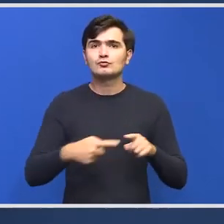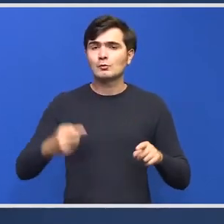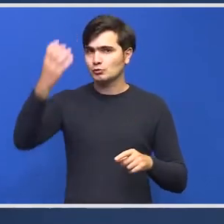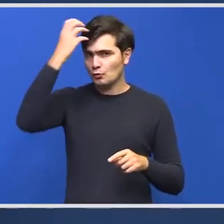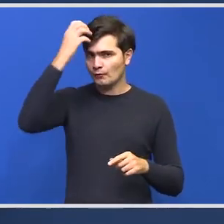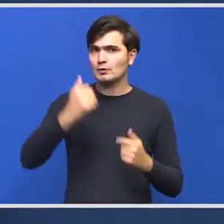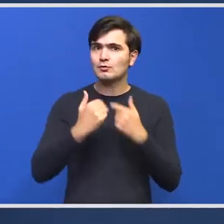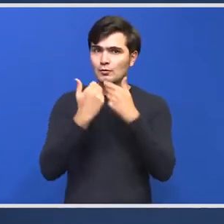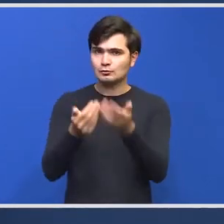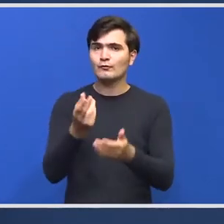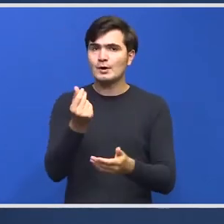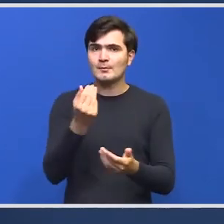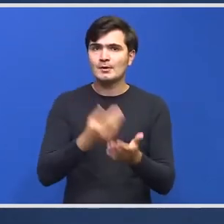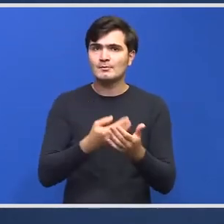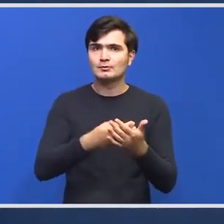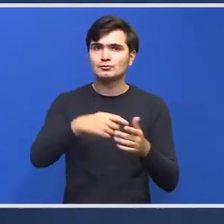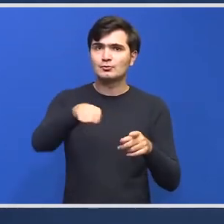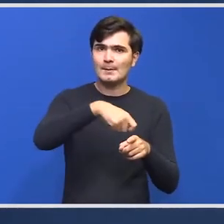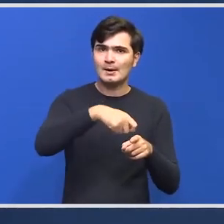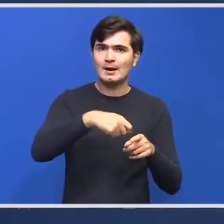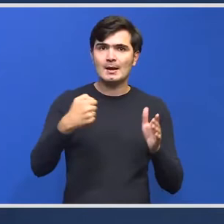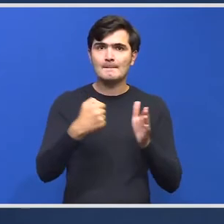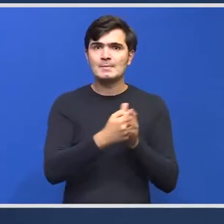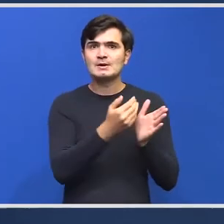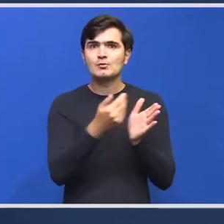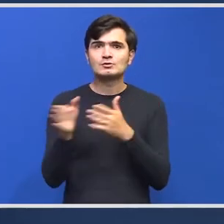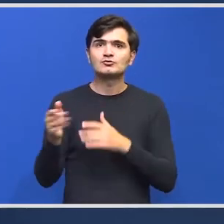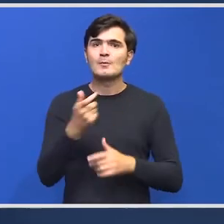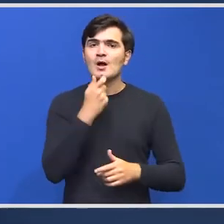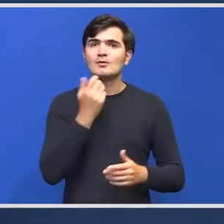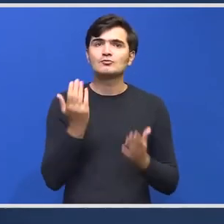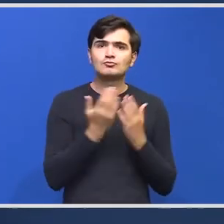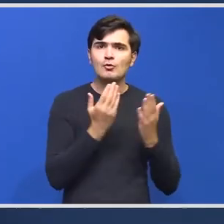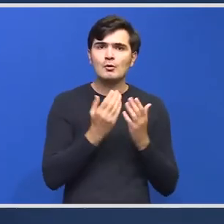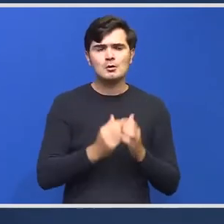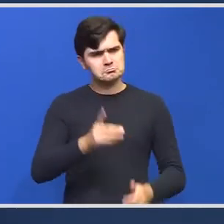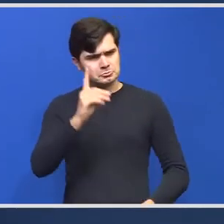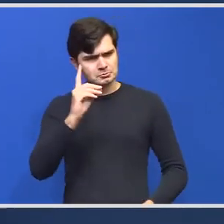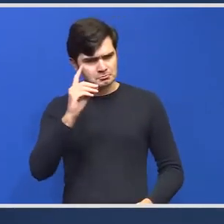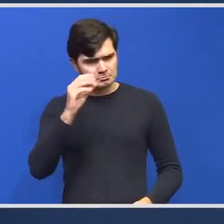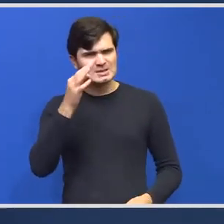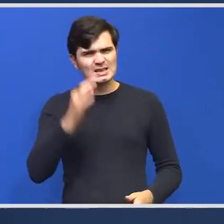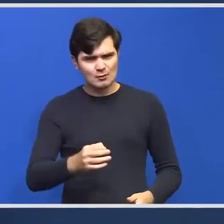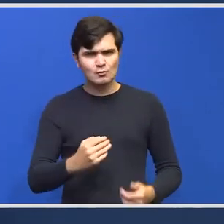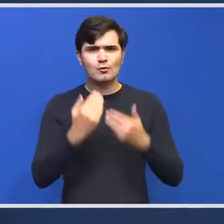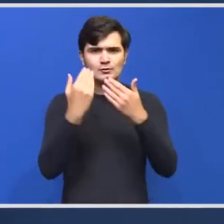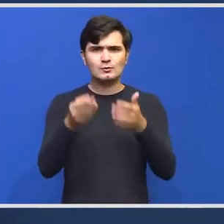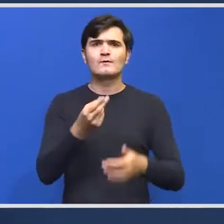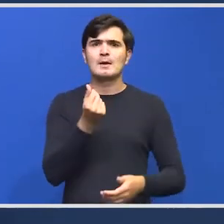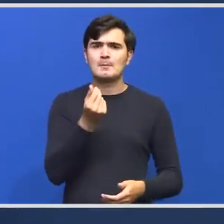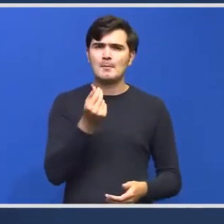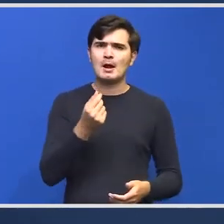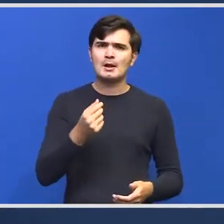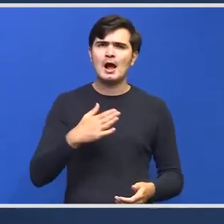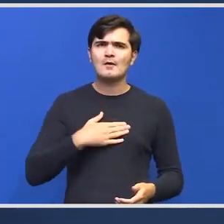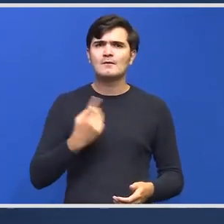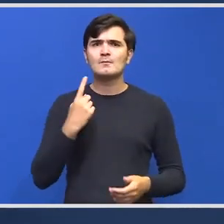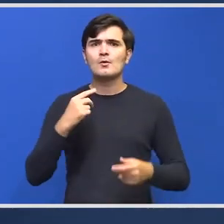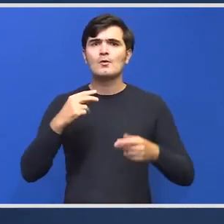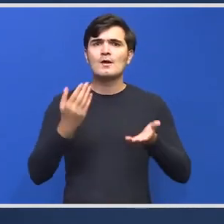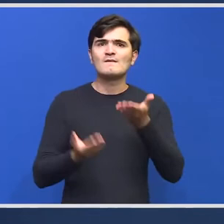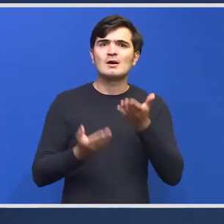până la începerea anului an școlar? Sigur va aloca bani. Avem și o evaluare preliminară, dar aștept